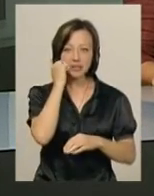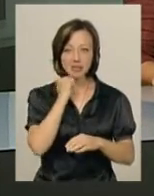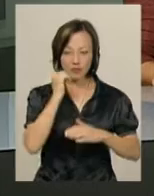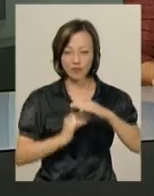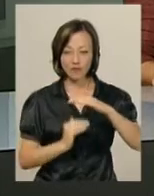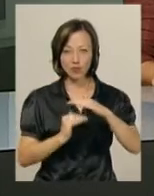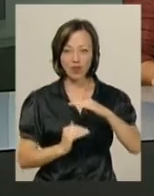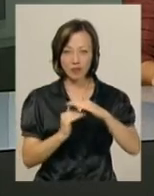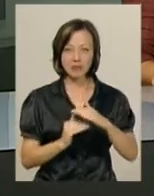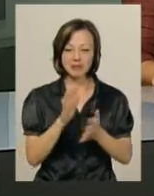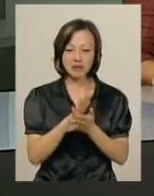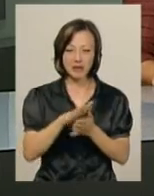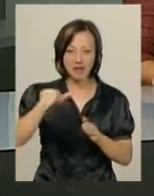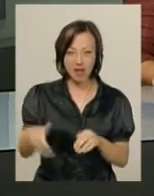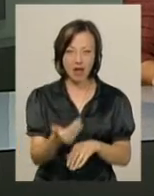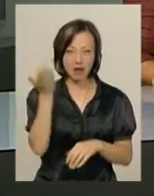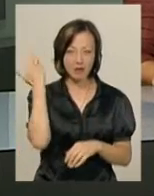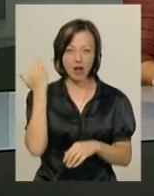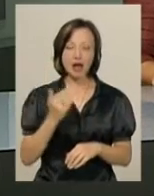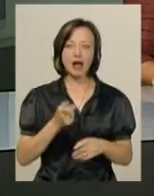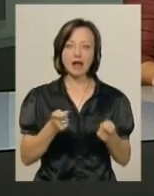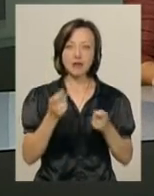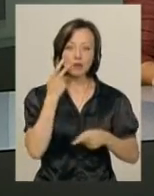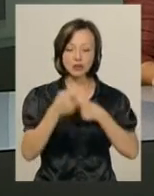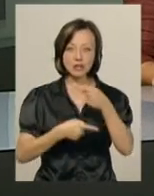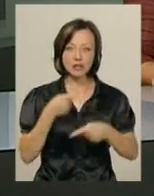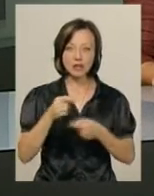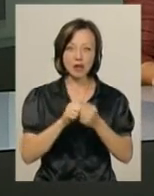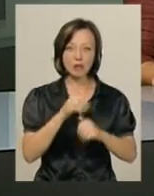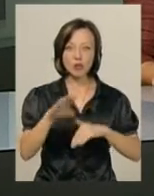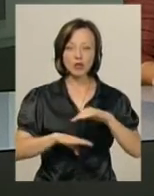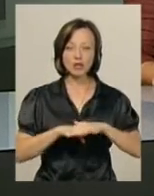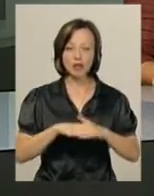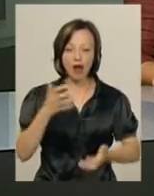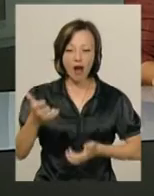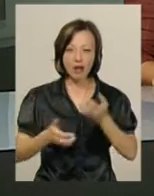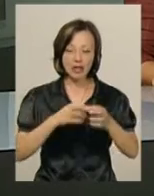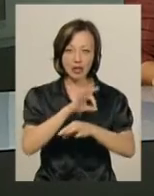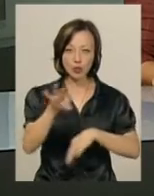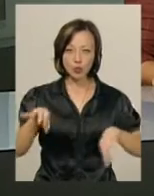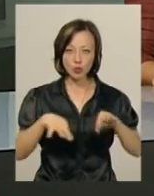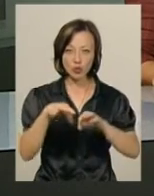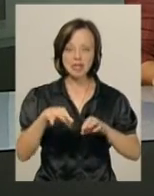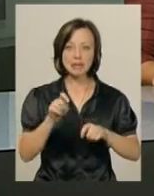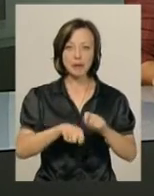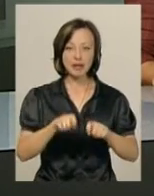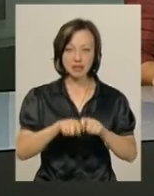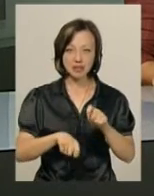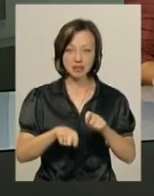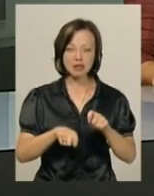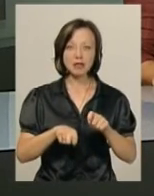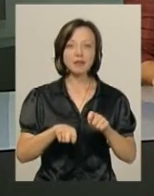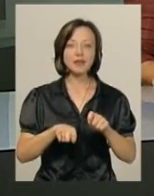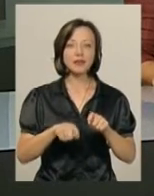старовинної сміттєвої ями. За словами керівника постійно діючої Кам'янець-Подільської архітектурно-археологічної експедиції Павла